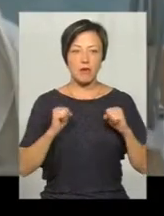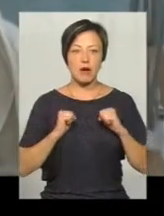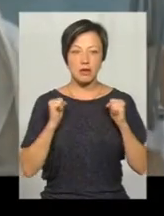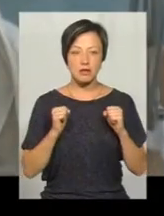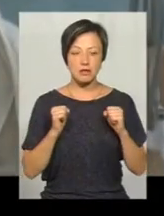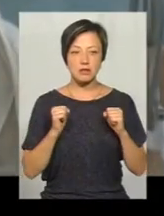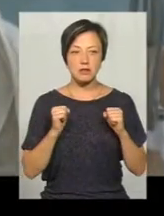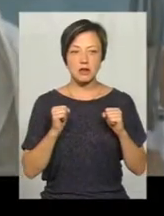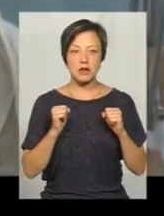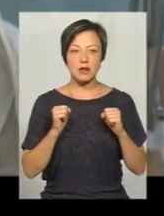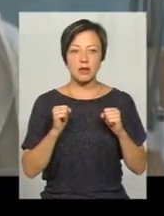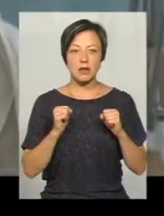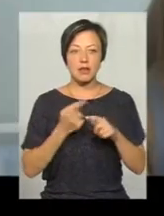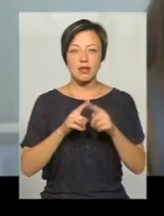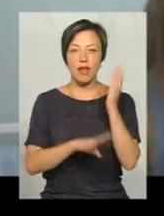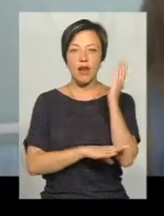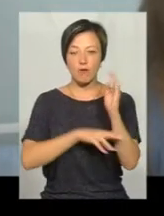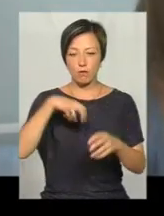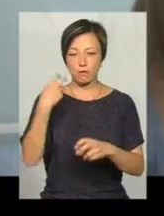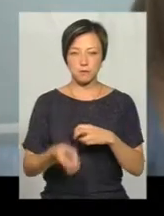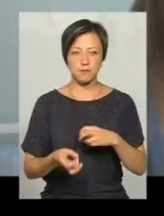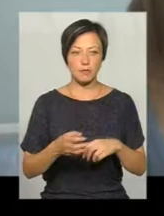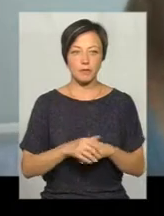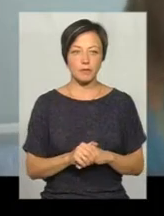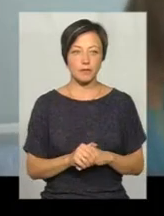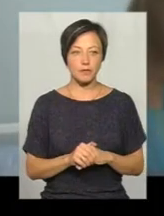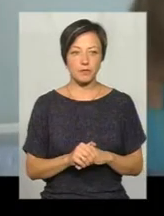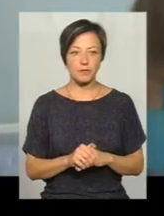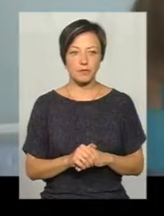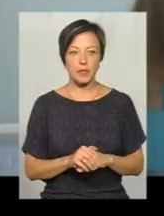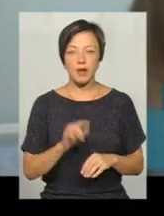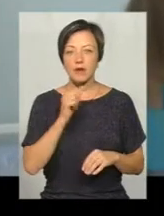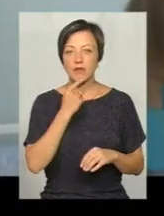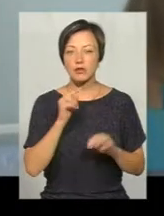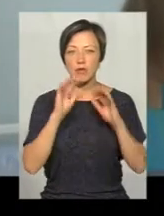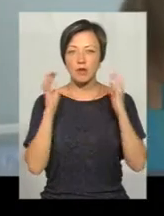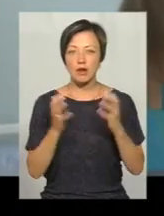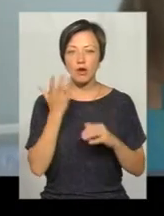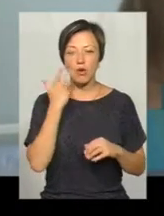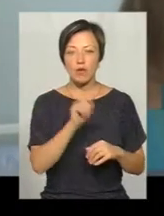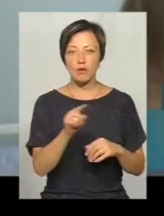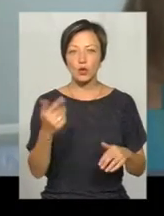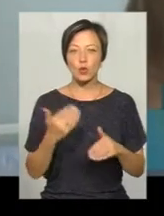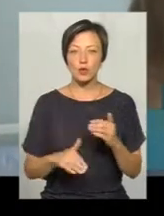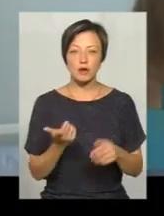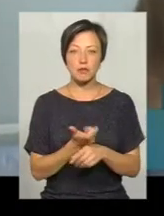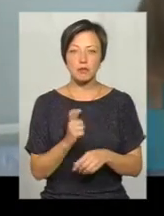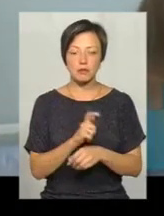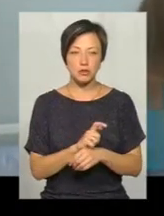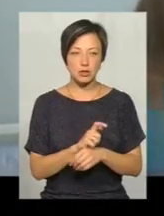грушу. Каже, не втримався на мокрому дереві. Важко їх дійсно вберегти, коли вони вже більше